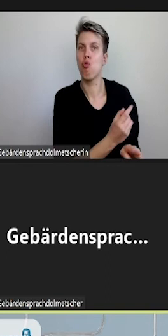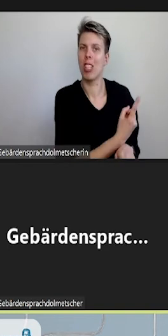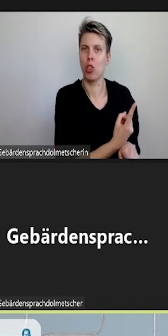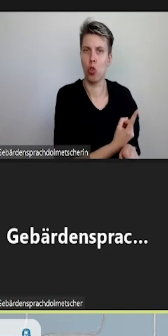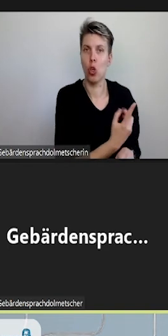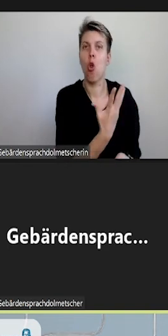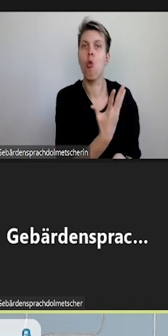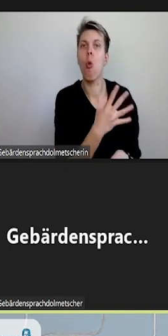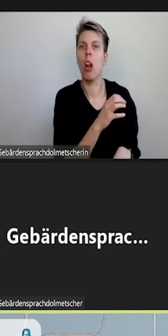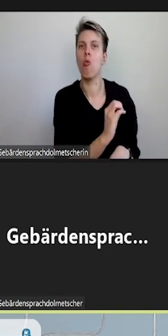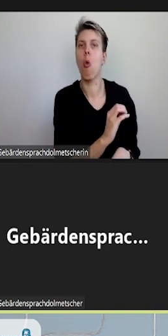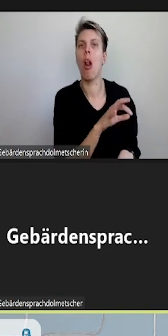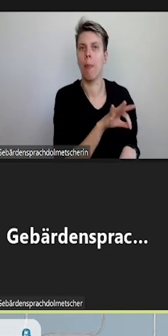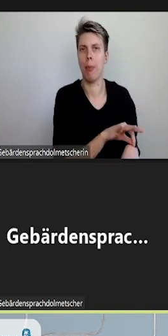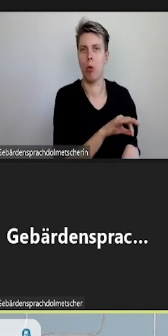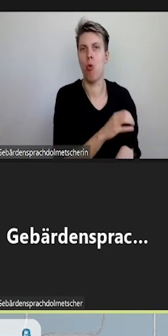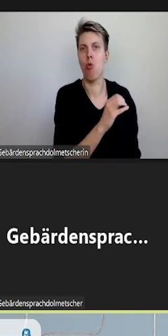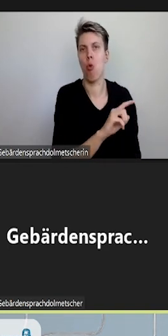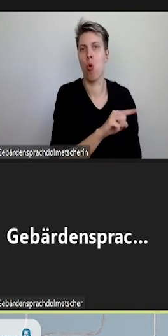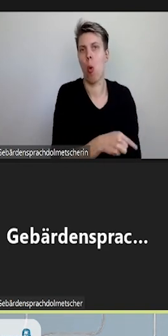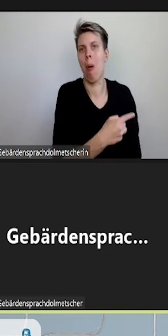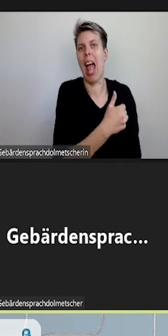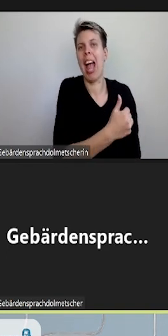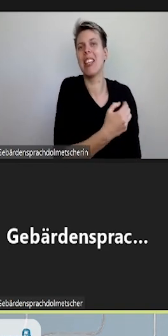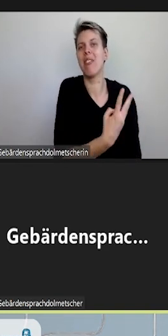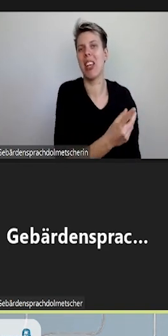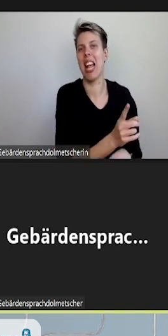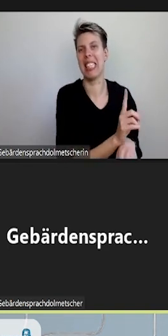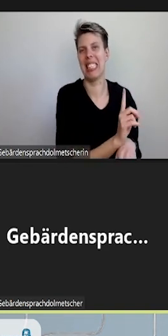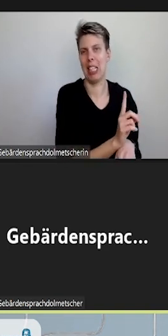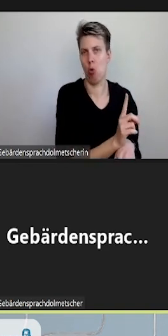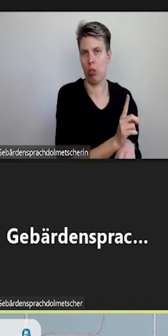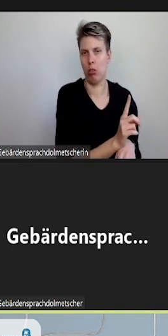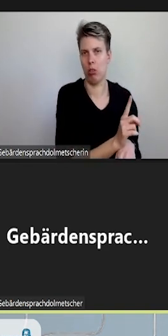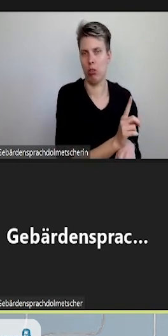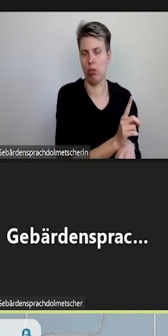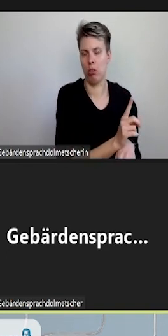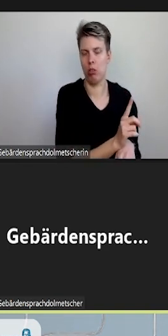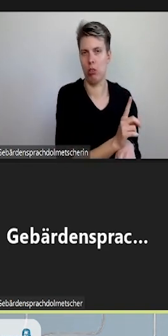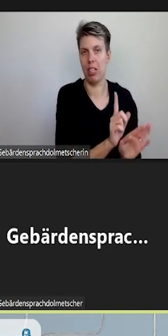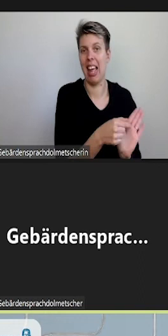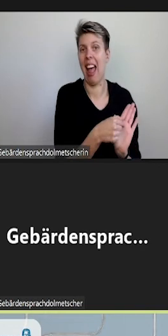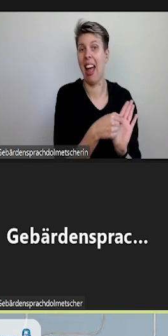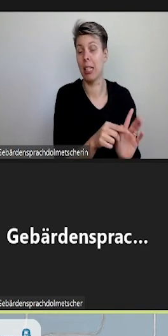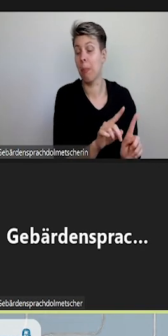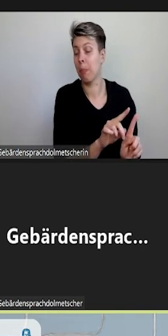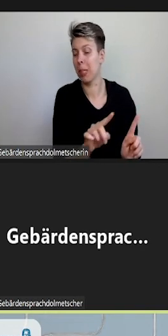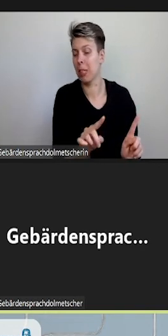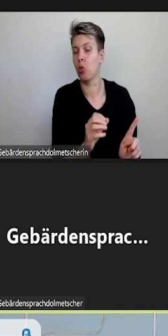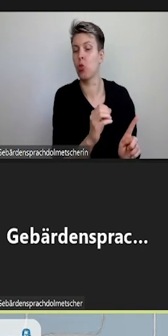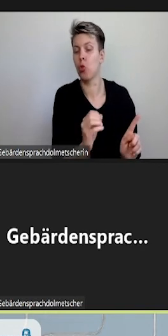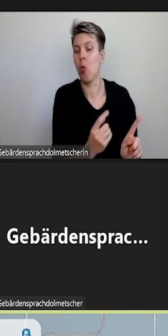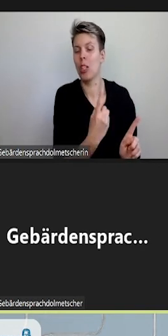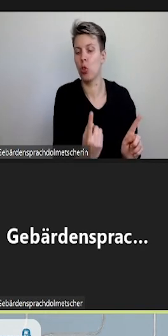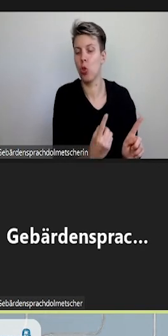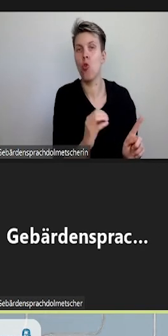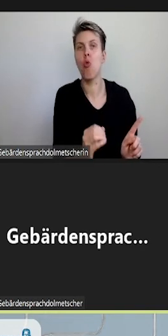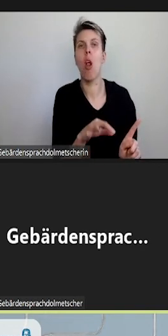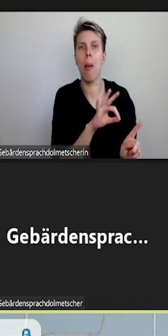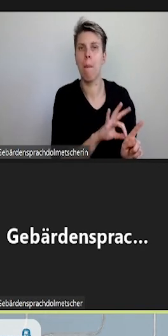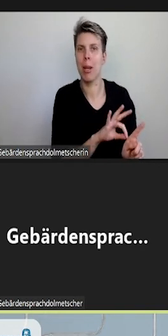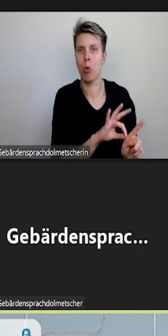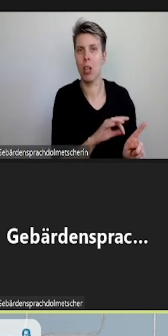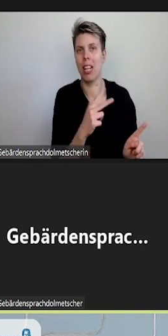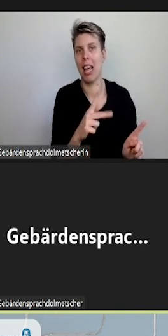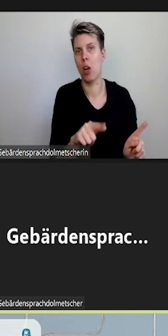0 Minuten und 0,14 Sekunden. Und wird angezeigt bis zu 0 Stunden, 0 Minuten und